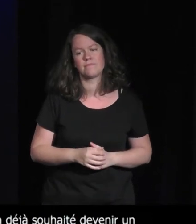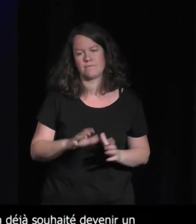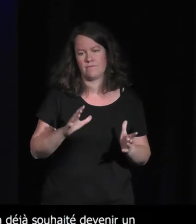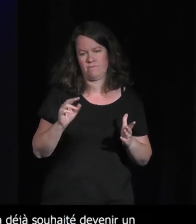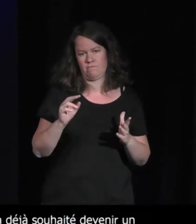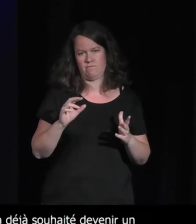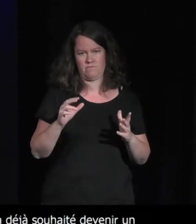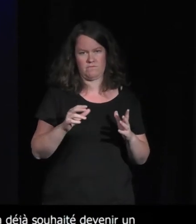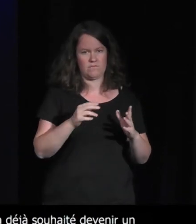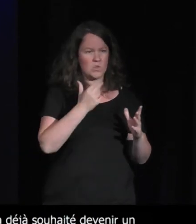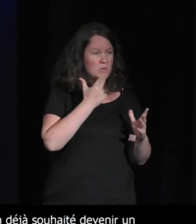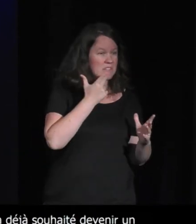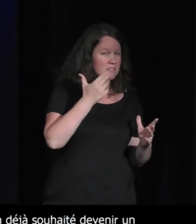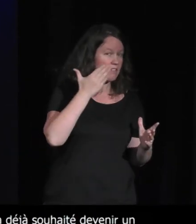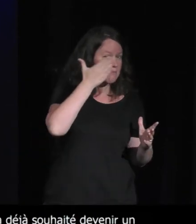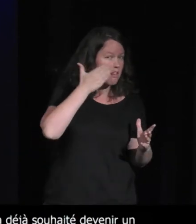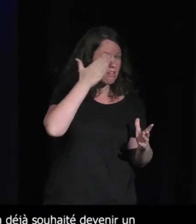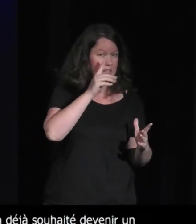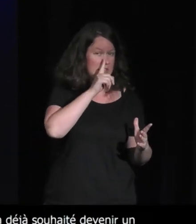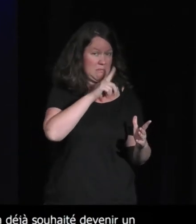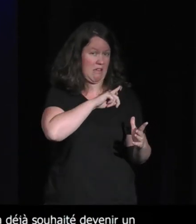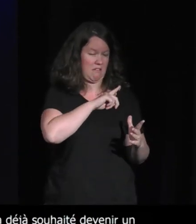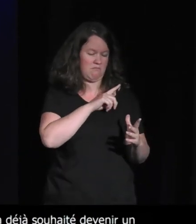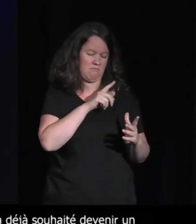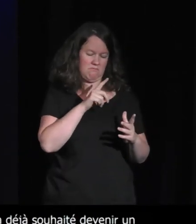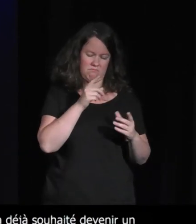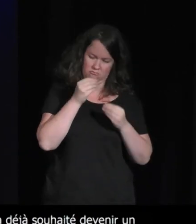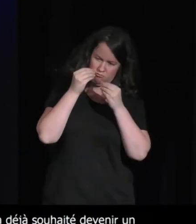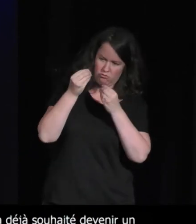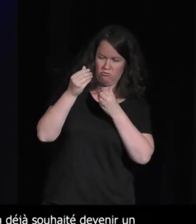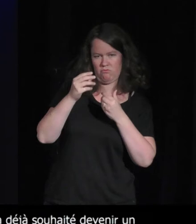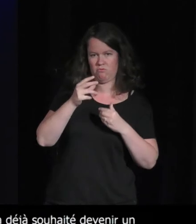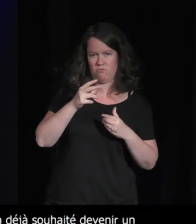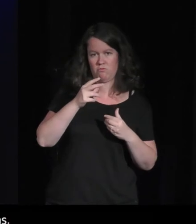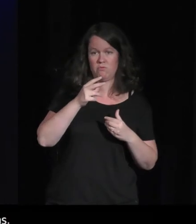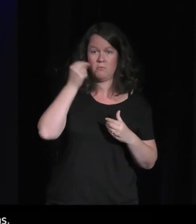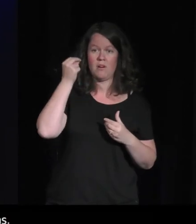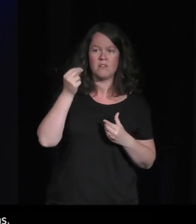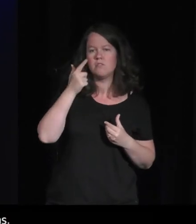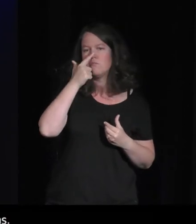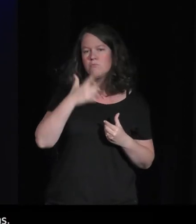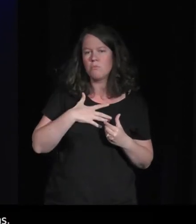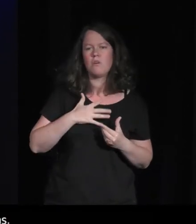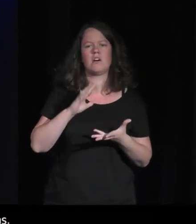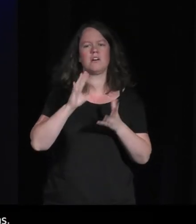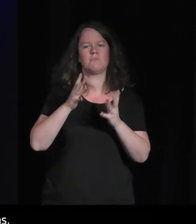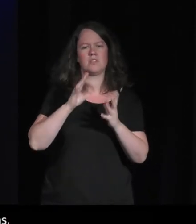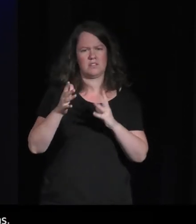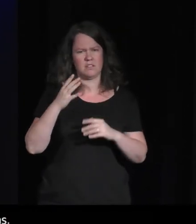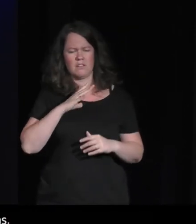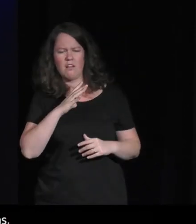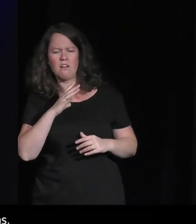versant que l'instrumentalisation donc dans ce désir de métamorphose au sein de Second Life qui existe toujours qui paraît très vieux dont certains ne connaissent pas